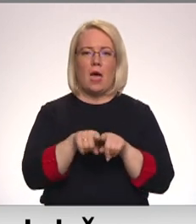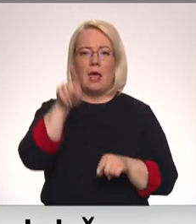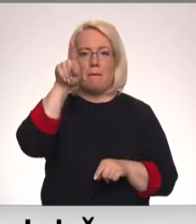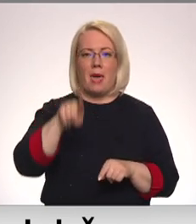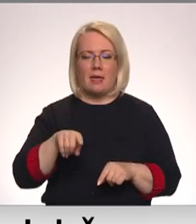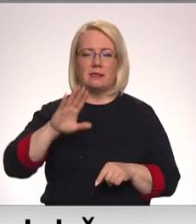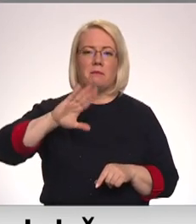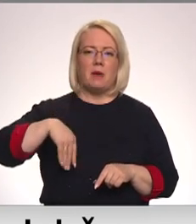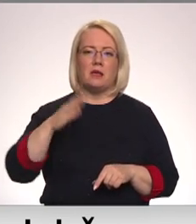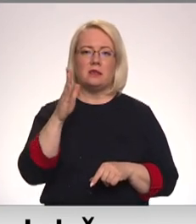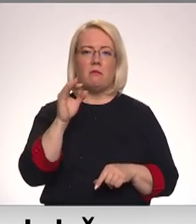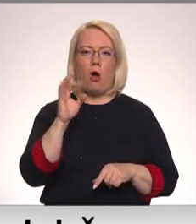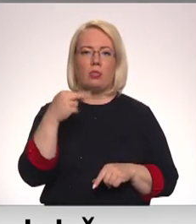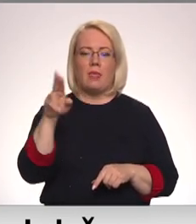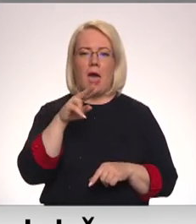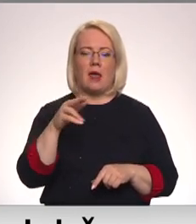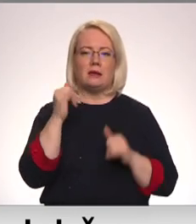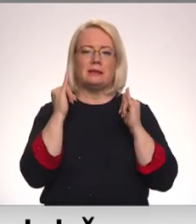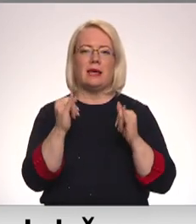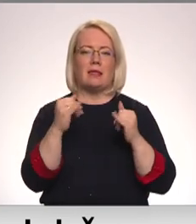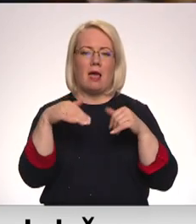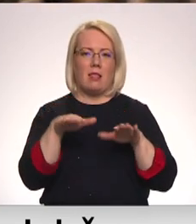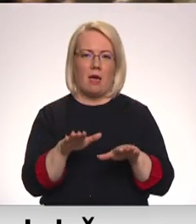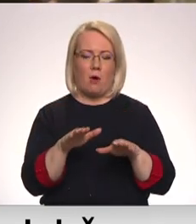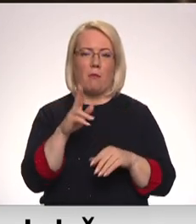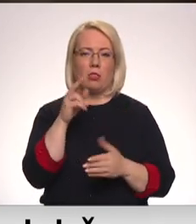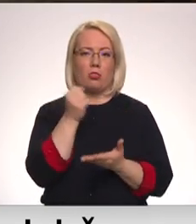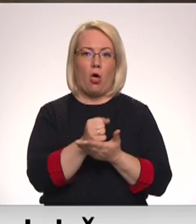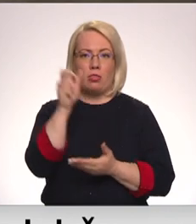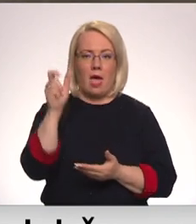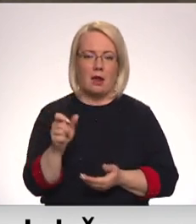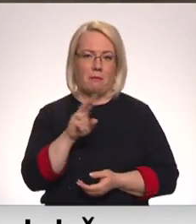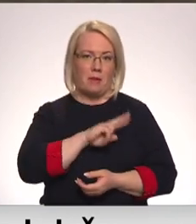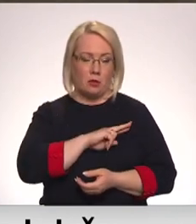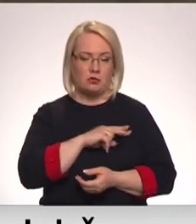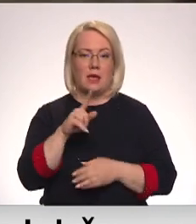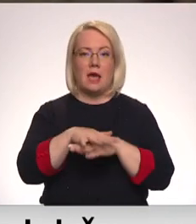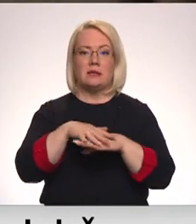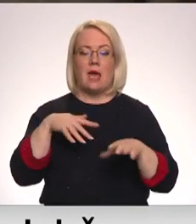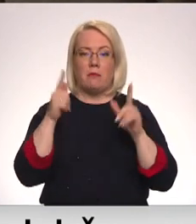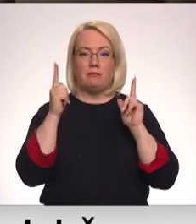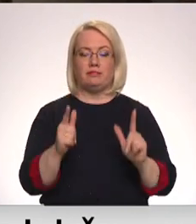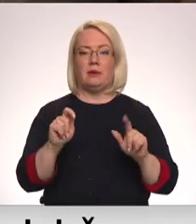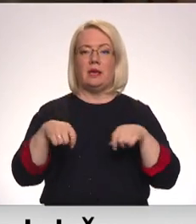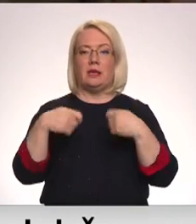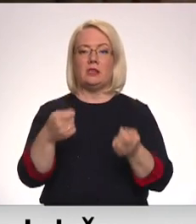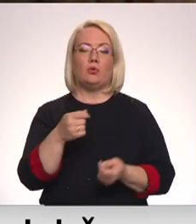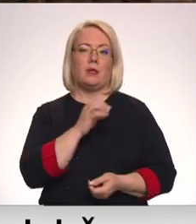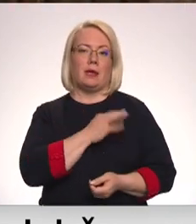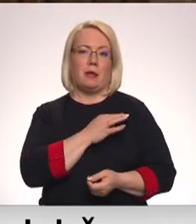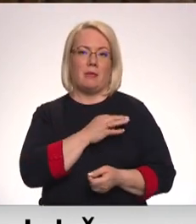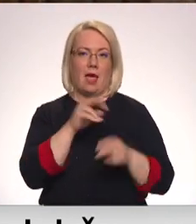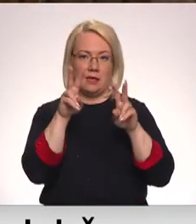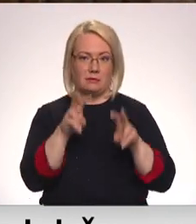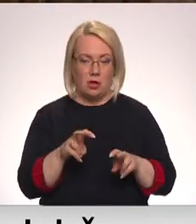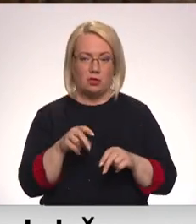pirmās instants sprieduma. Notāri pērni devusies mūžībā. Ja saima piekrīt izdod deputātu krimināla vajāšanai, viņš ar pilnvērtīgi